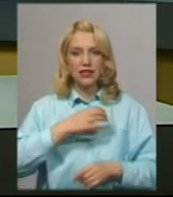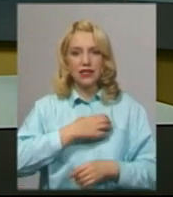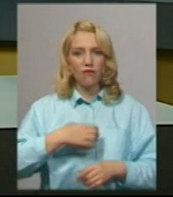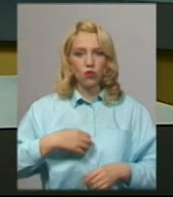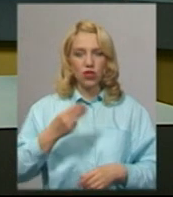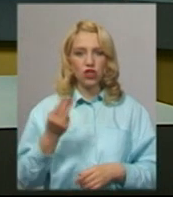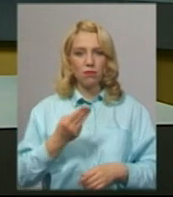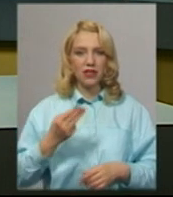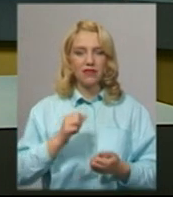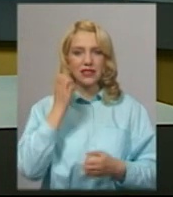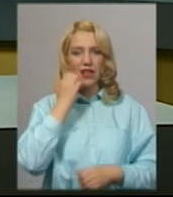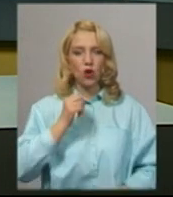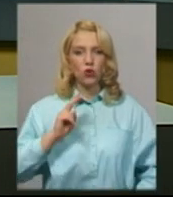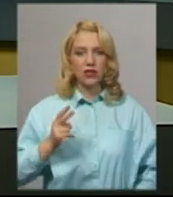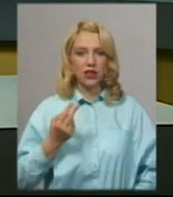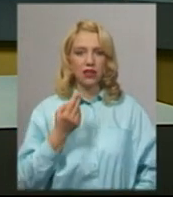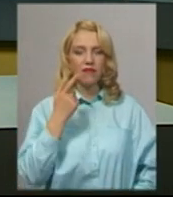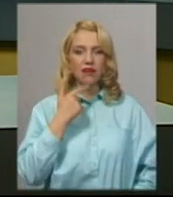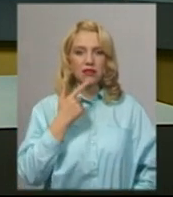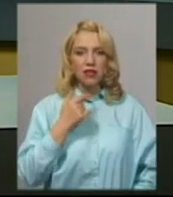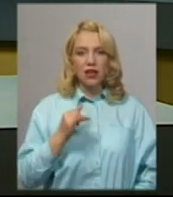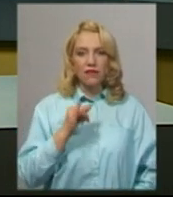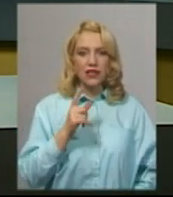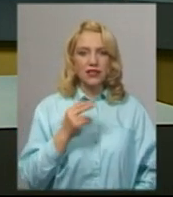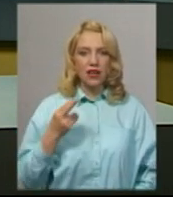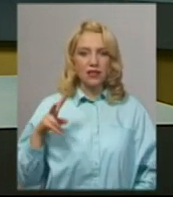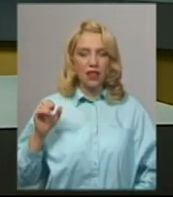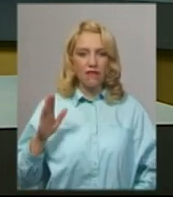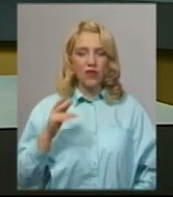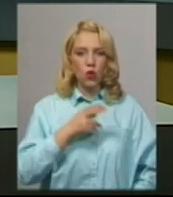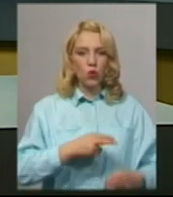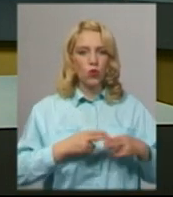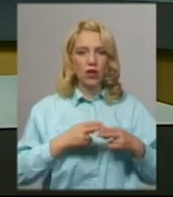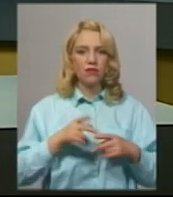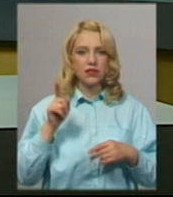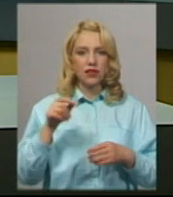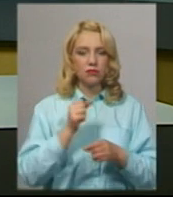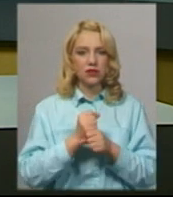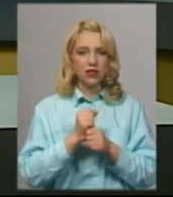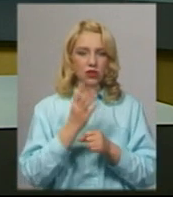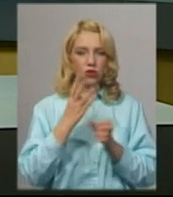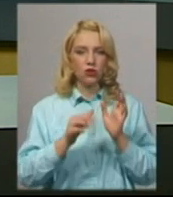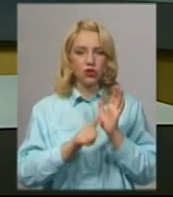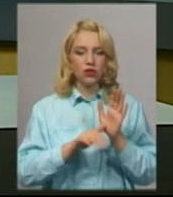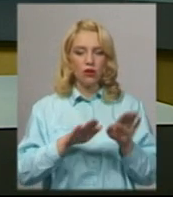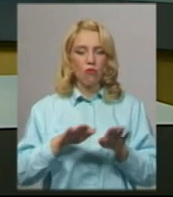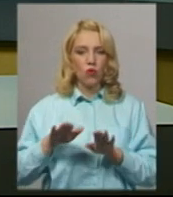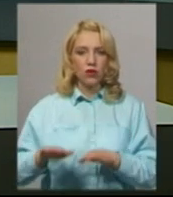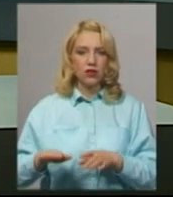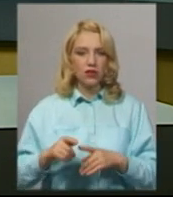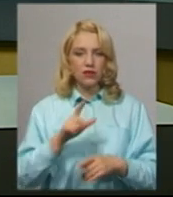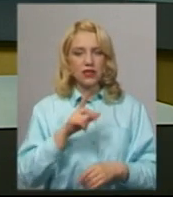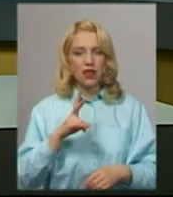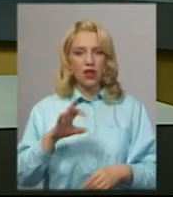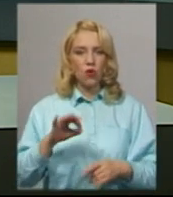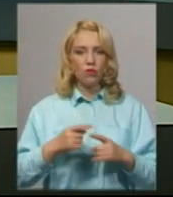Шепетівка, Старокостянтинів, Красилів, Ізяслав та Дунаївці. Там діють 46 пунктів ЗНО. Про це Суспільному сказала